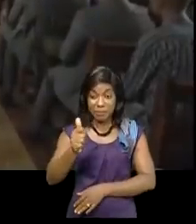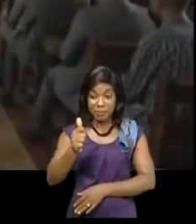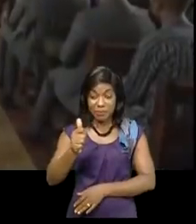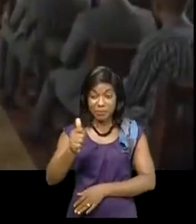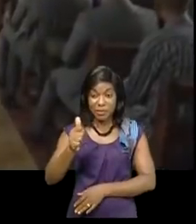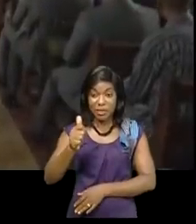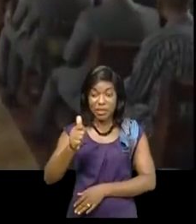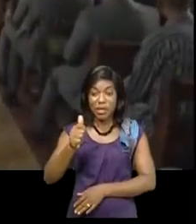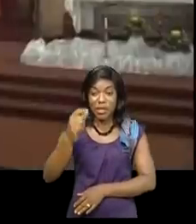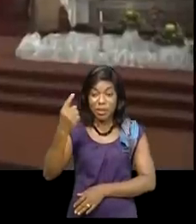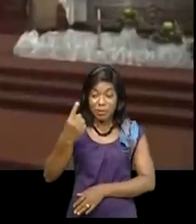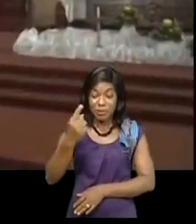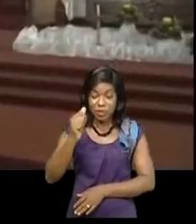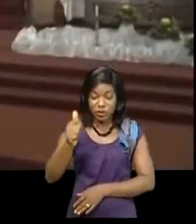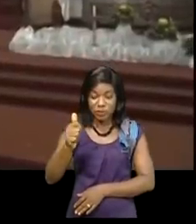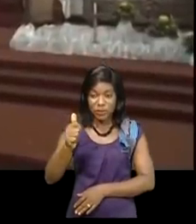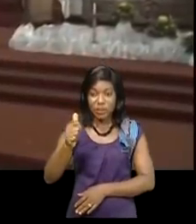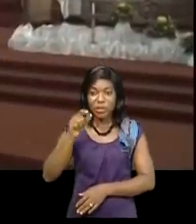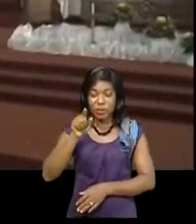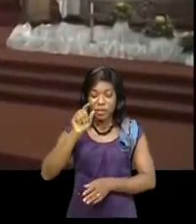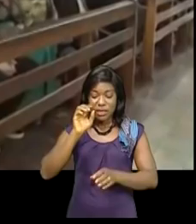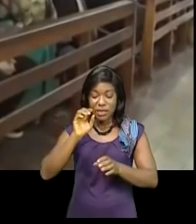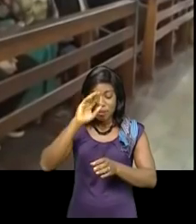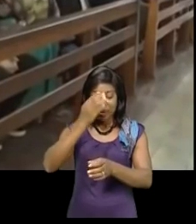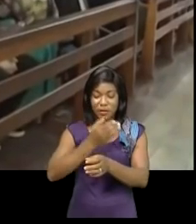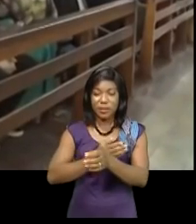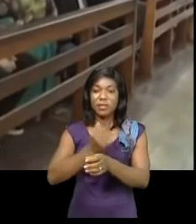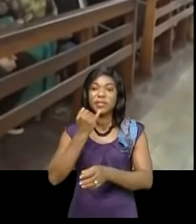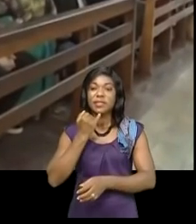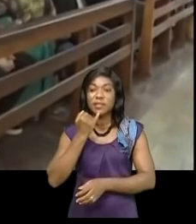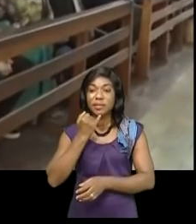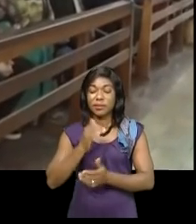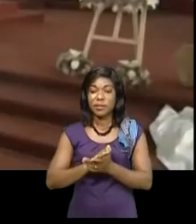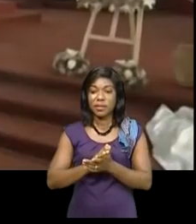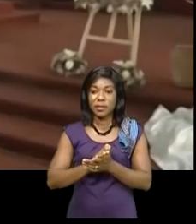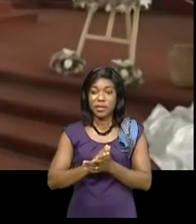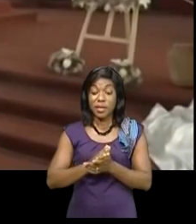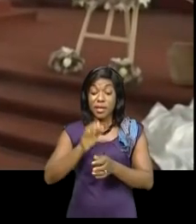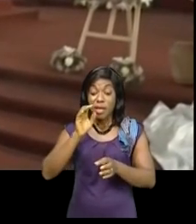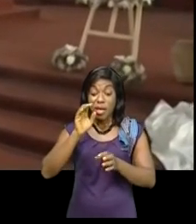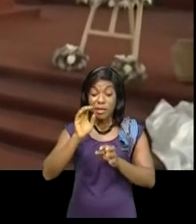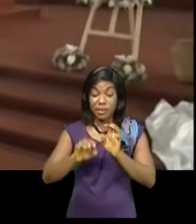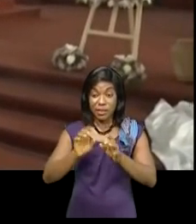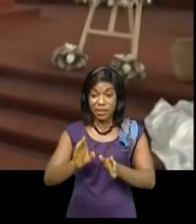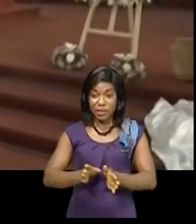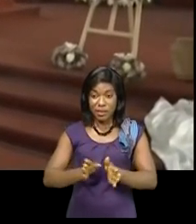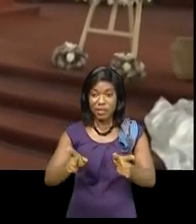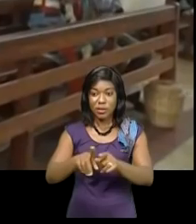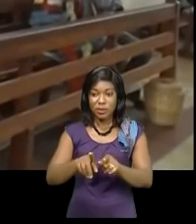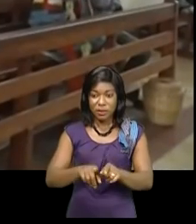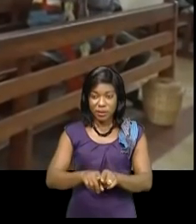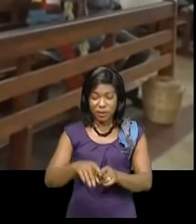puisque c de lui qu'il s'agit, a été le secrétaire permanent du parti l'homobiste unifié. Il avait une vision solide et l'appliquait